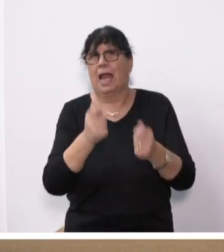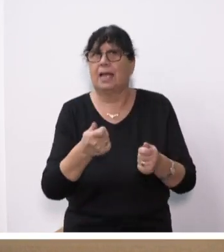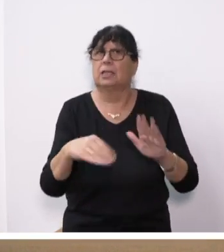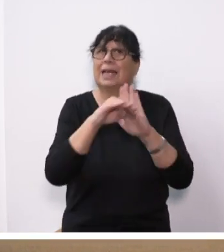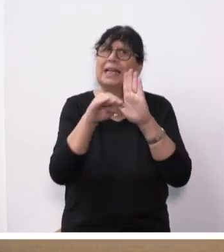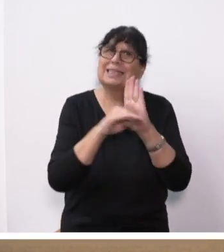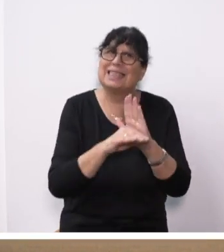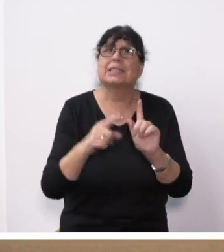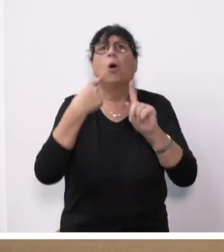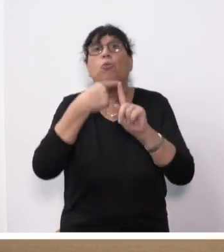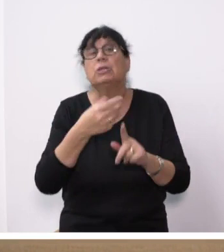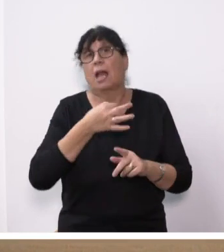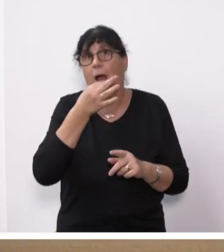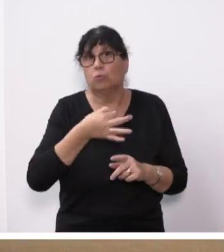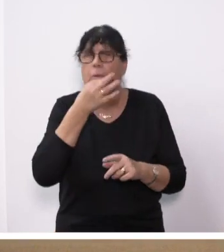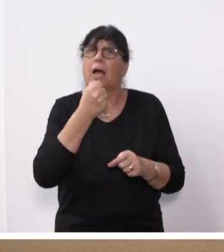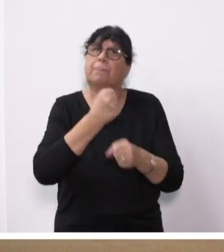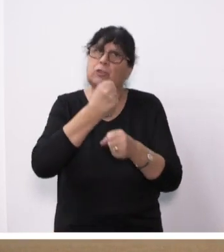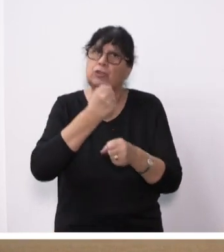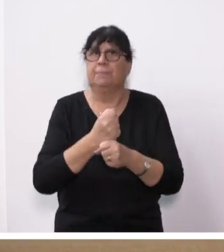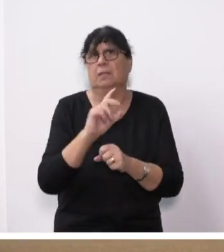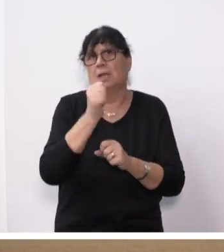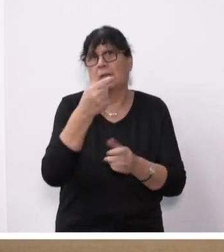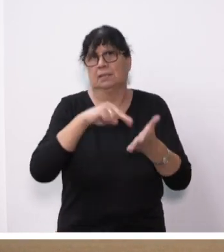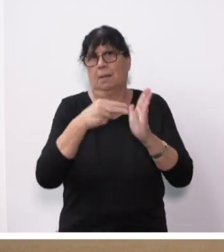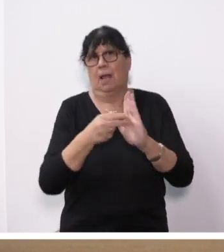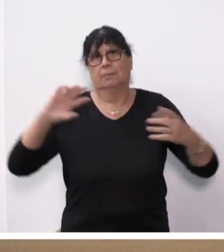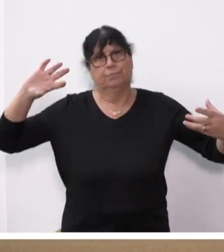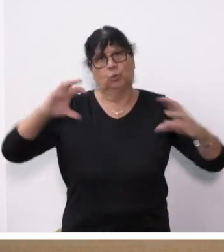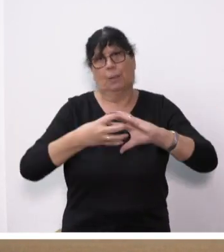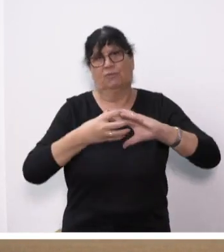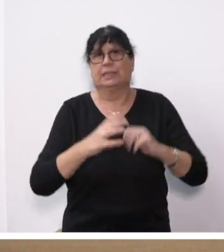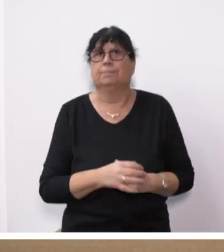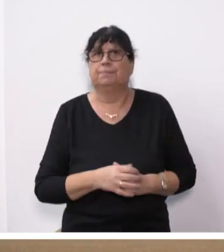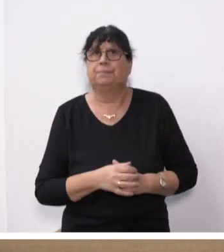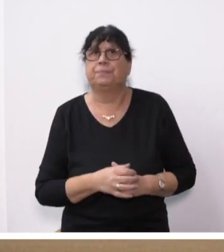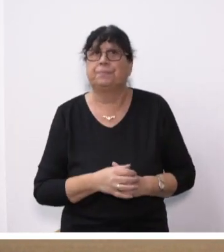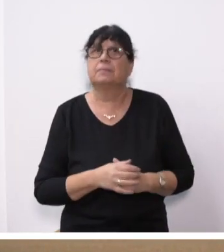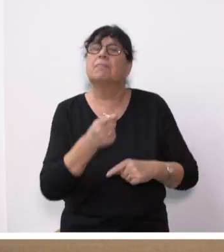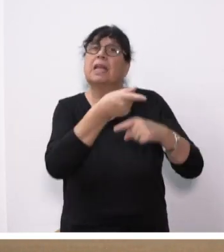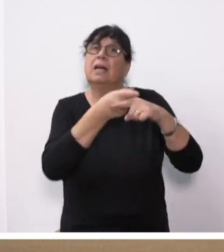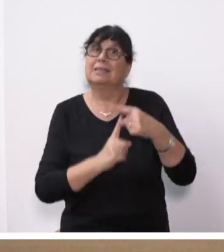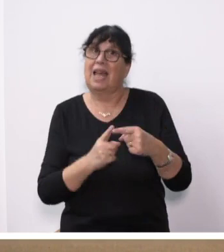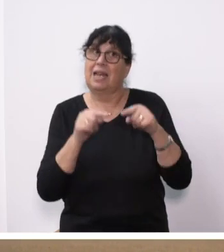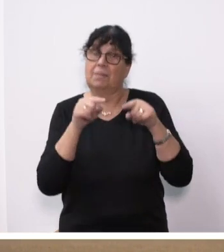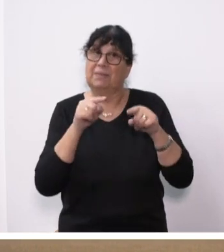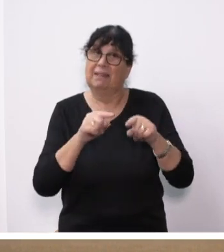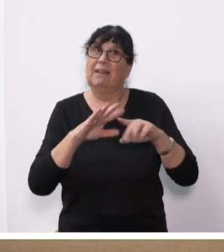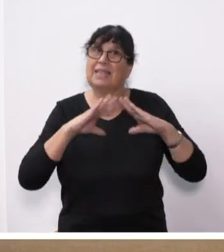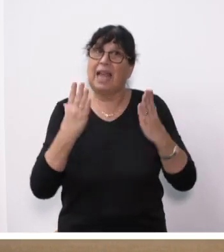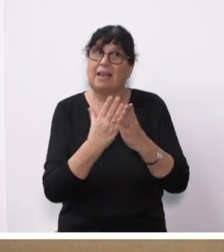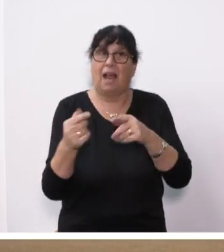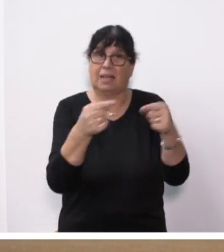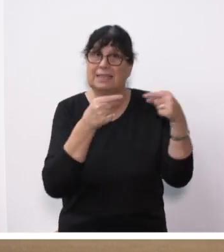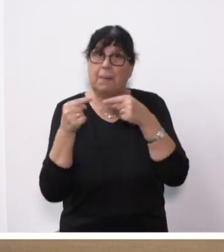Gesetzen sowie die Aussprache zu bestimmten Einzelplänen zusammengefasst sind. Teil dieser Generaldebatte